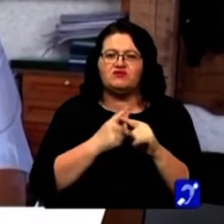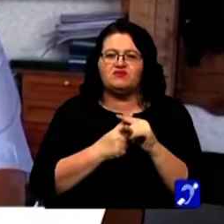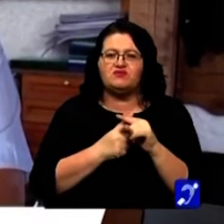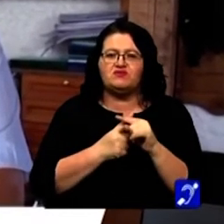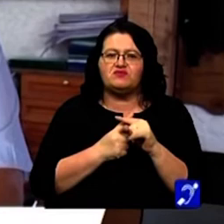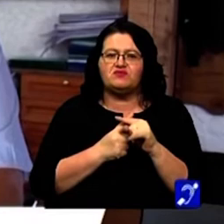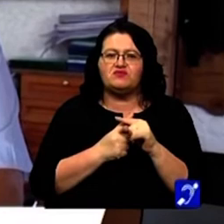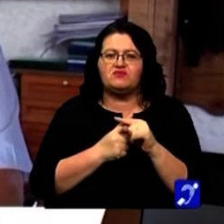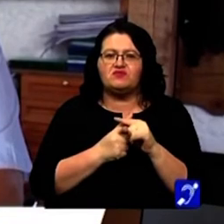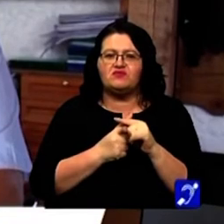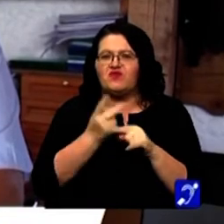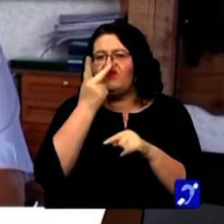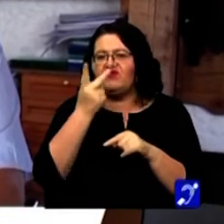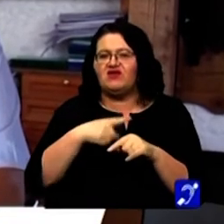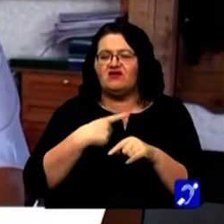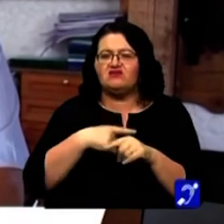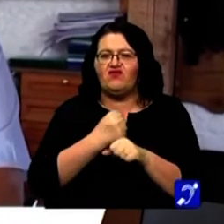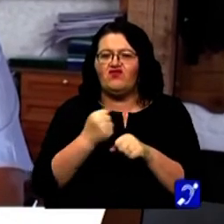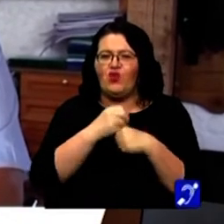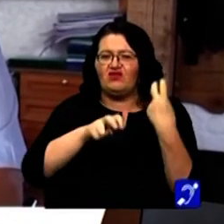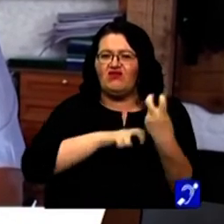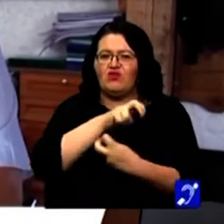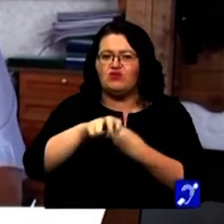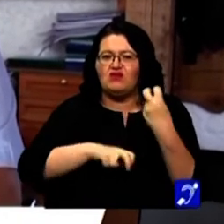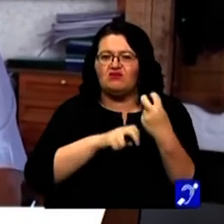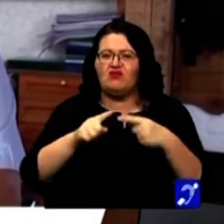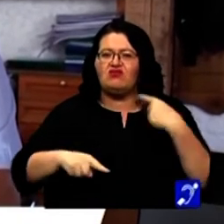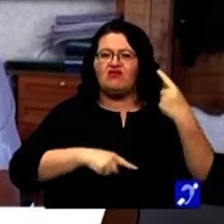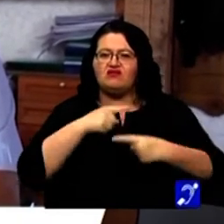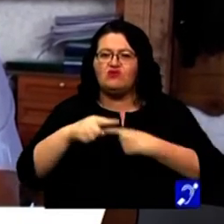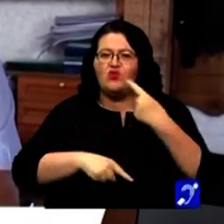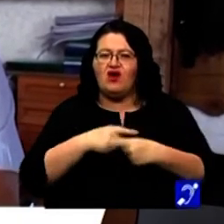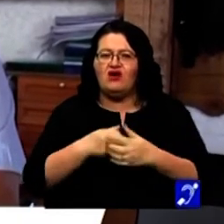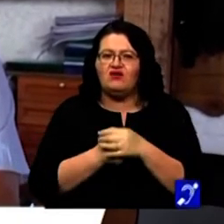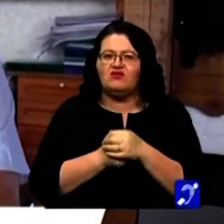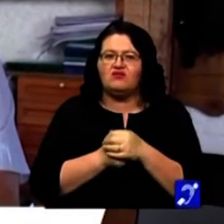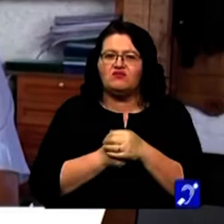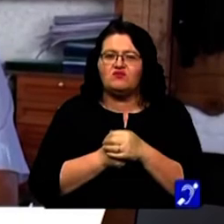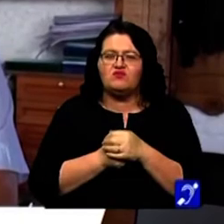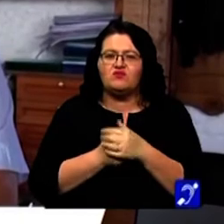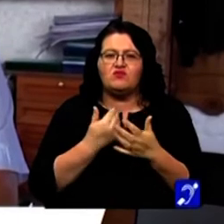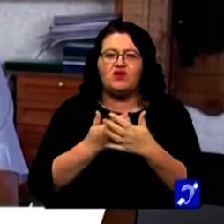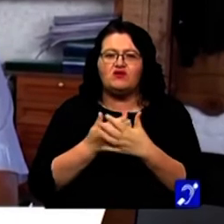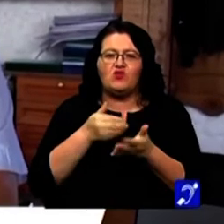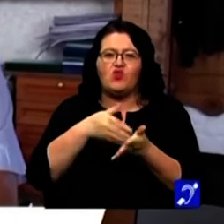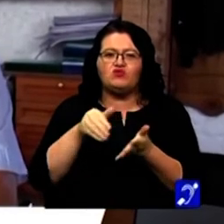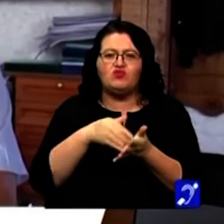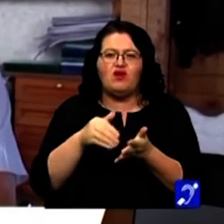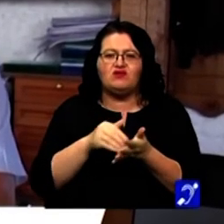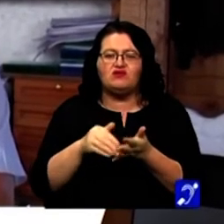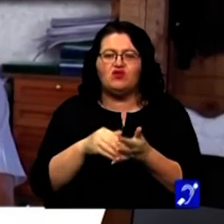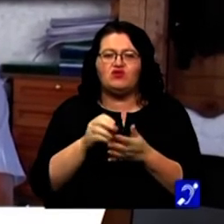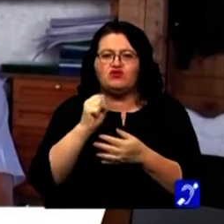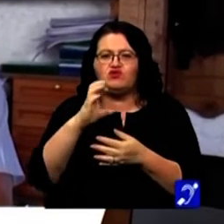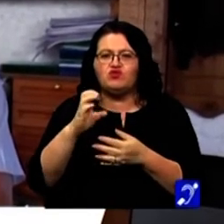având în vedere că este foarte căutată pe plan internațional, se adresează și consumatorilor de